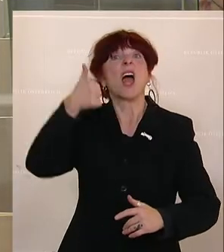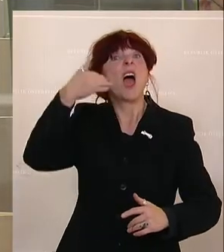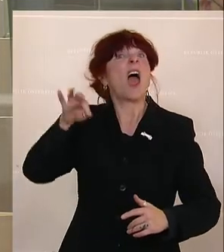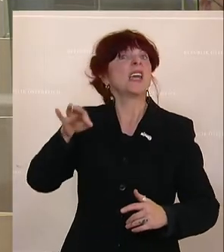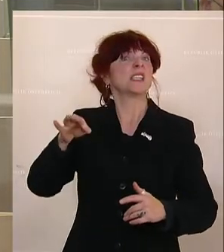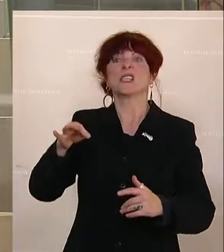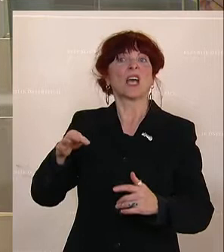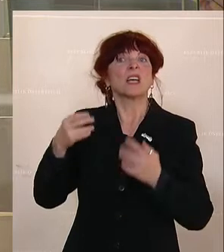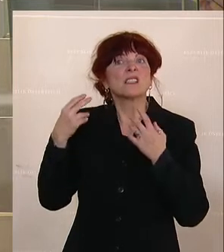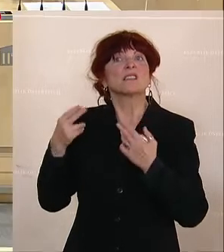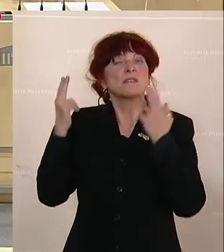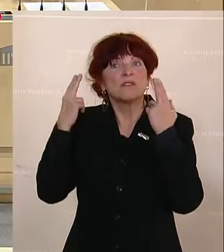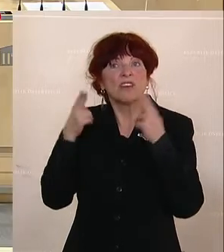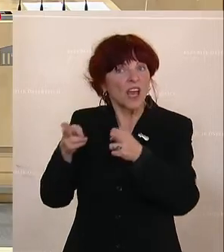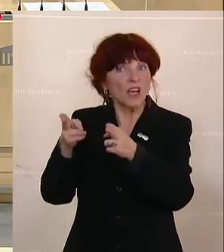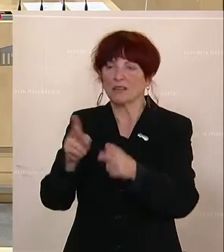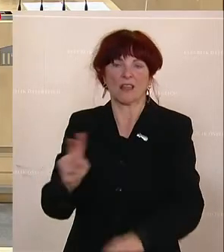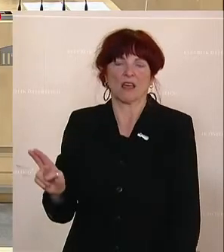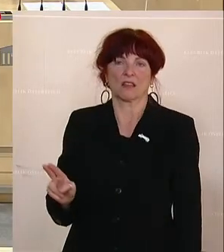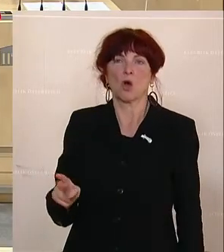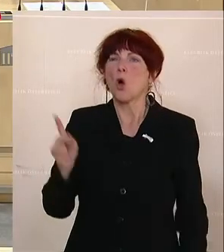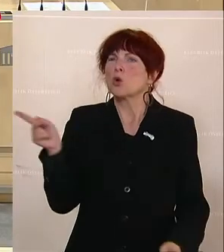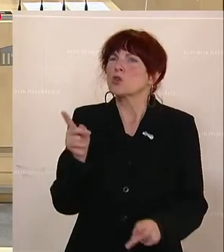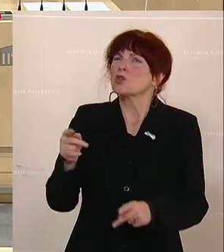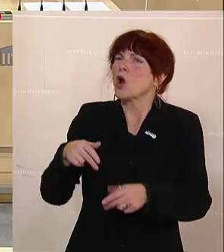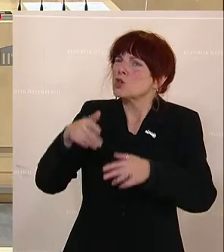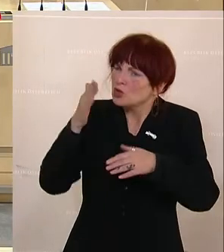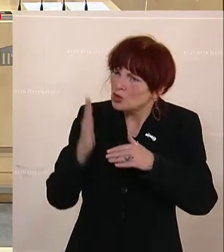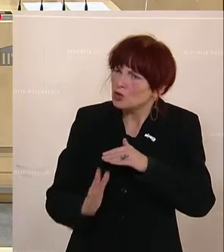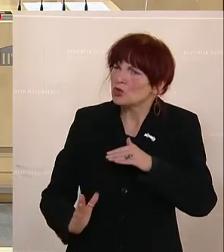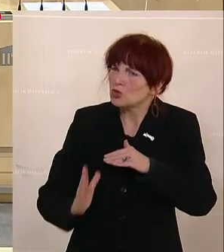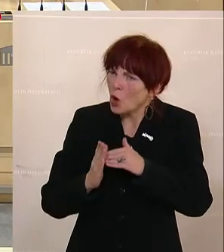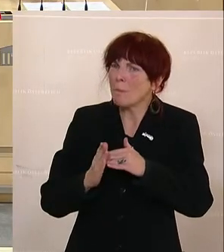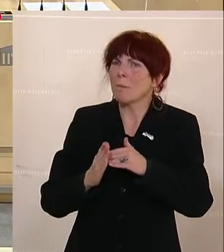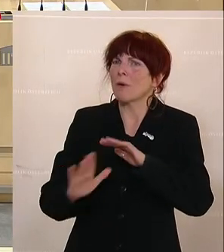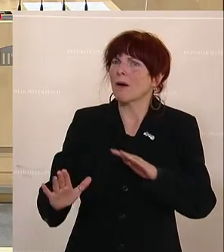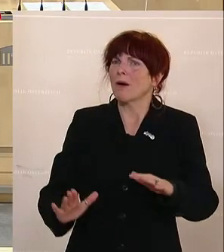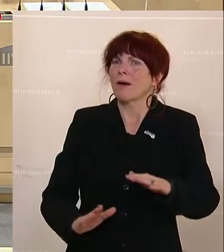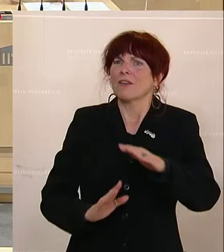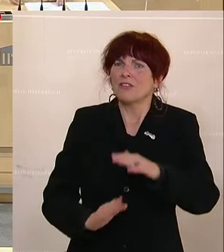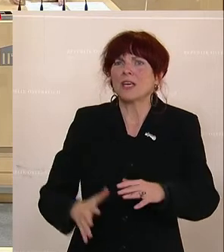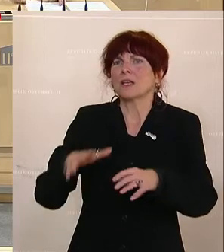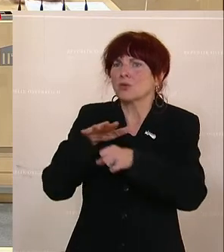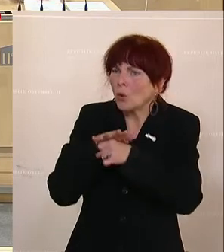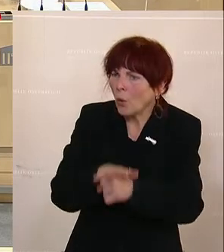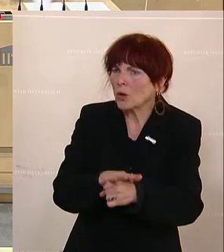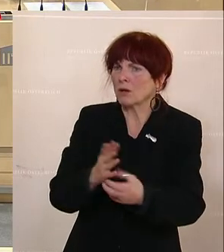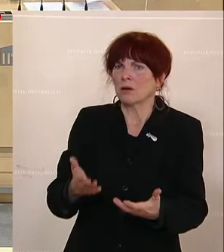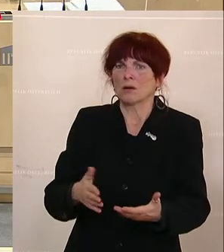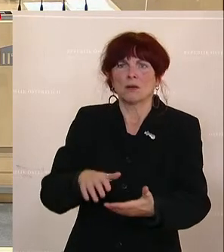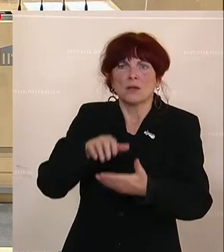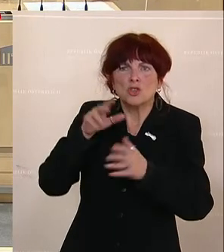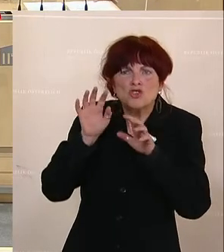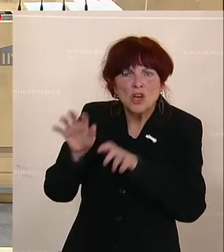hernimmt. Und dass Sie vielleicht aufhören mit dem Druck und den Beschimpfungen. Wenn wir uns auf das einigen können, dann wären wir schon sehr